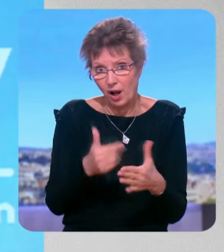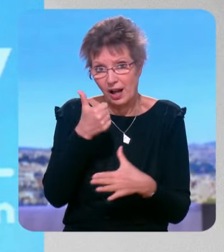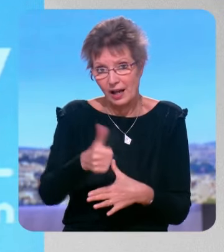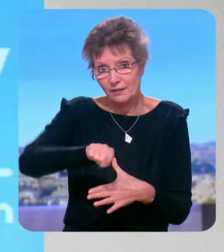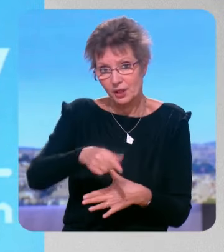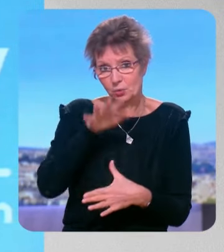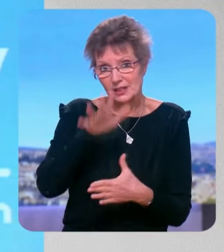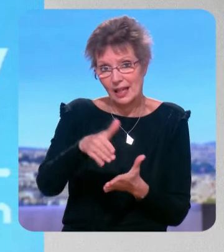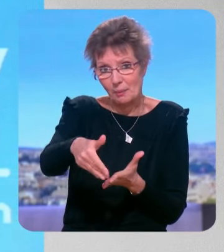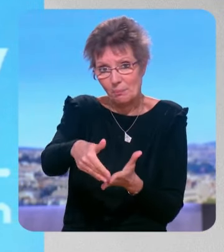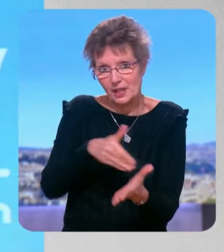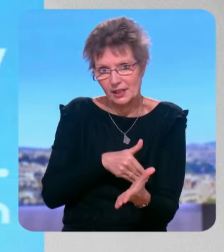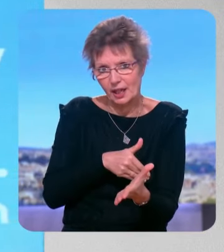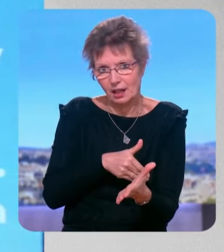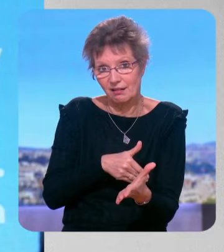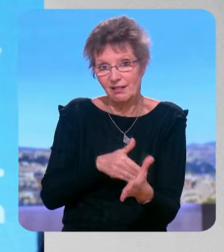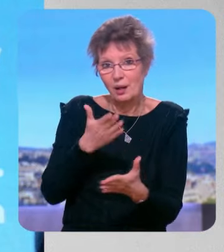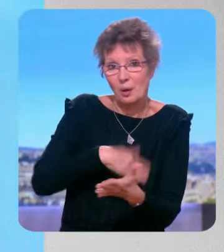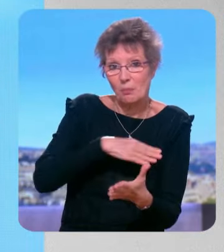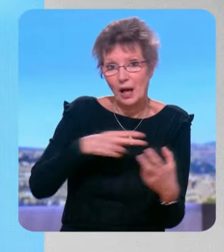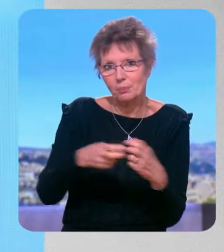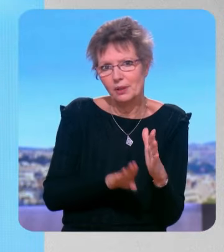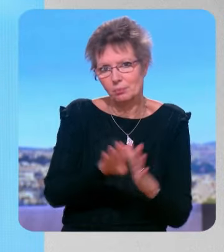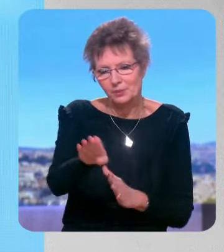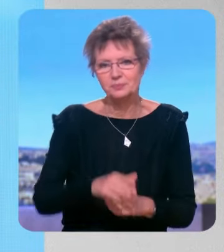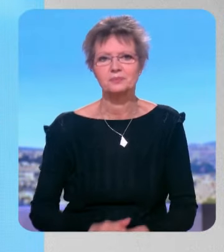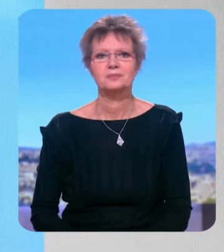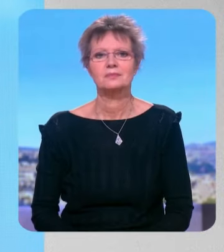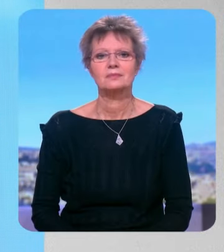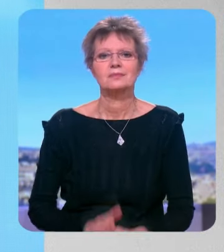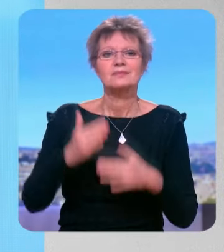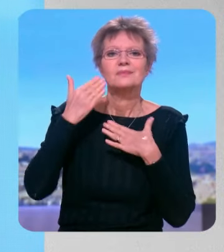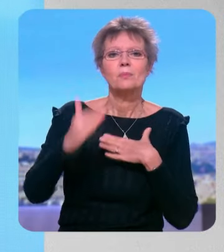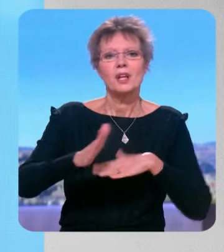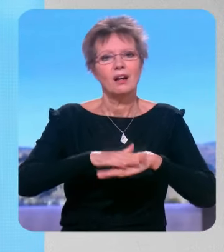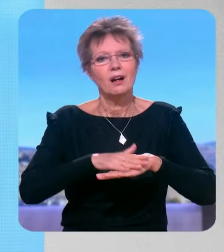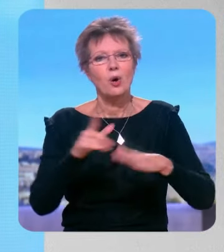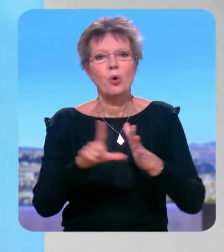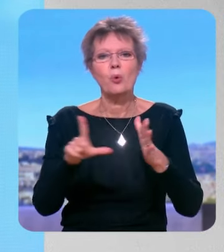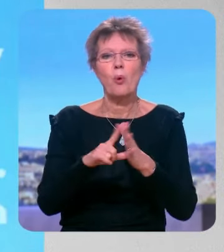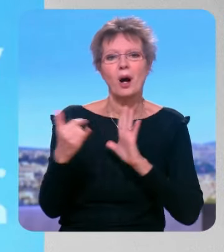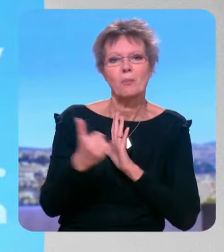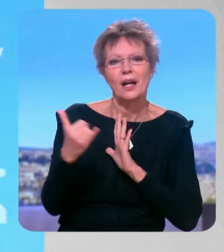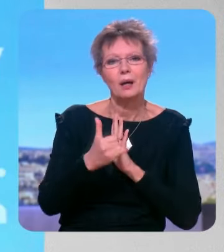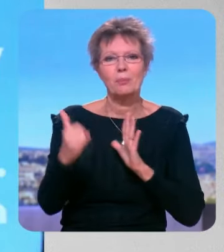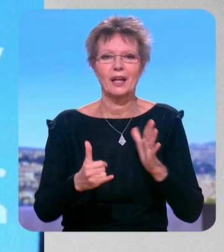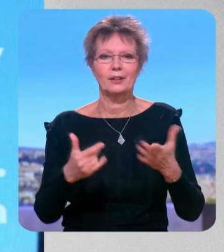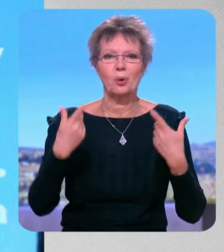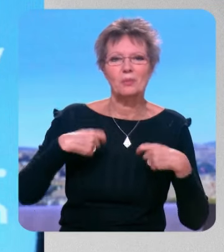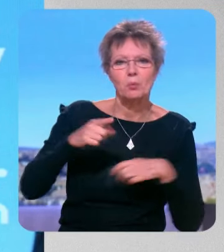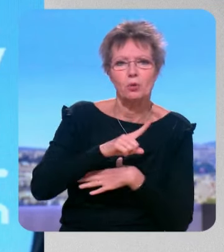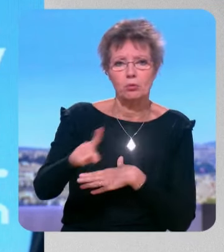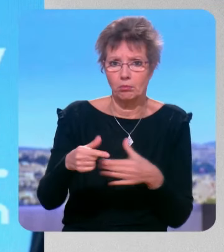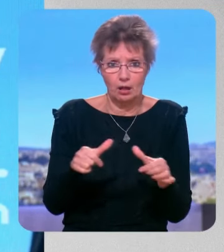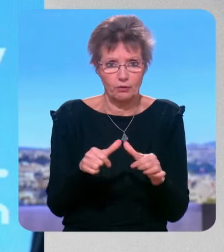,5 milliard uniquement pour l'inflation si vous dites à votre ministre ne faites pas de grandes lois et ne dispersez pas des milliards et elle doit faire quoi alors